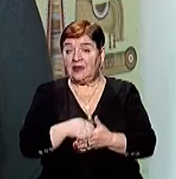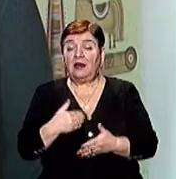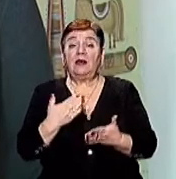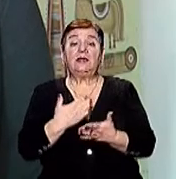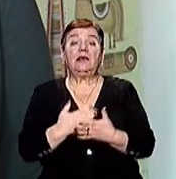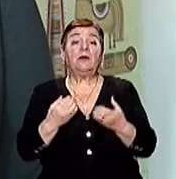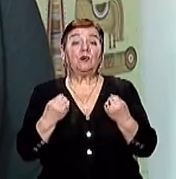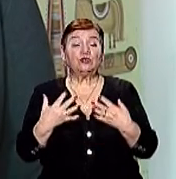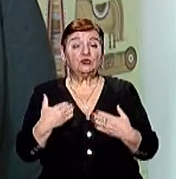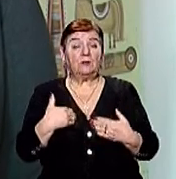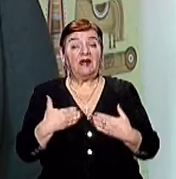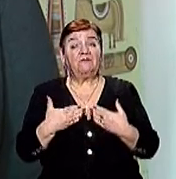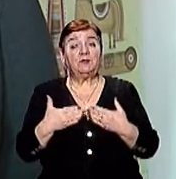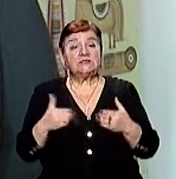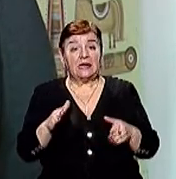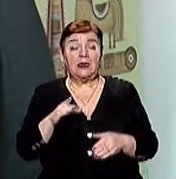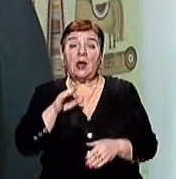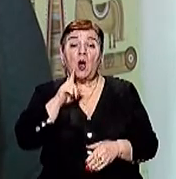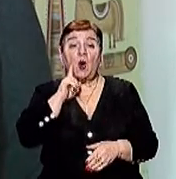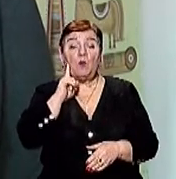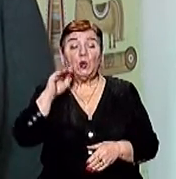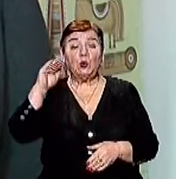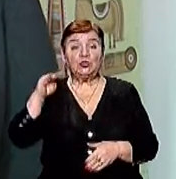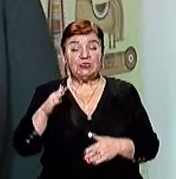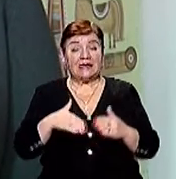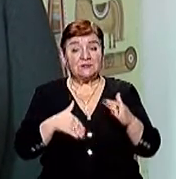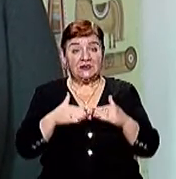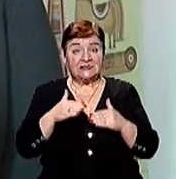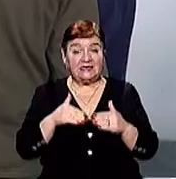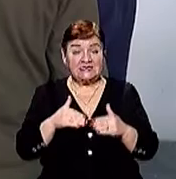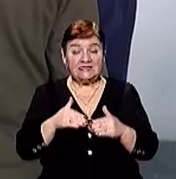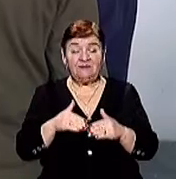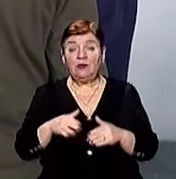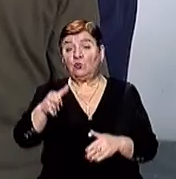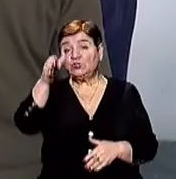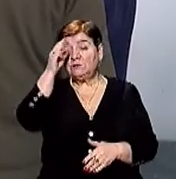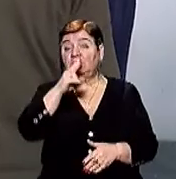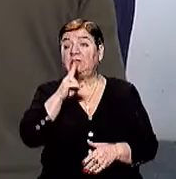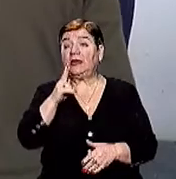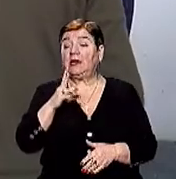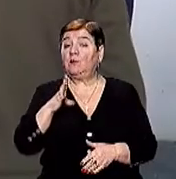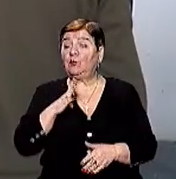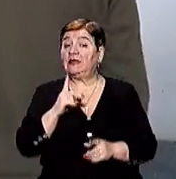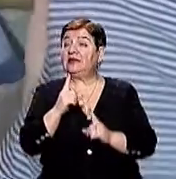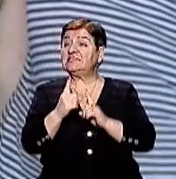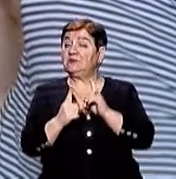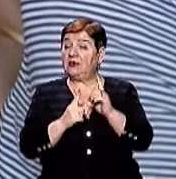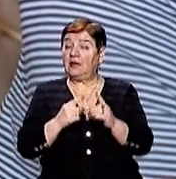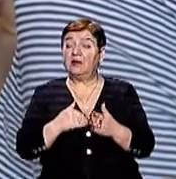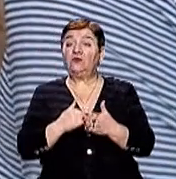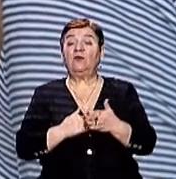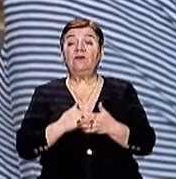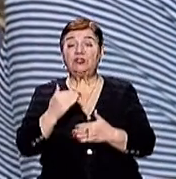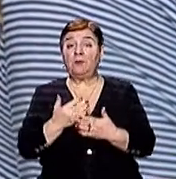Просто ми випускали молодших спеціалістів А за законом про вищу освіту В якому були зміни тепер Вища